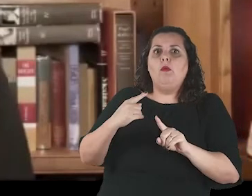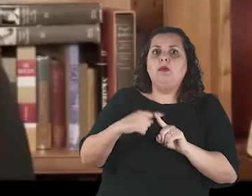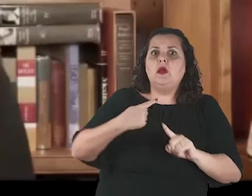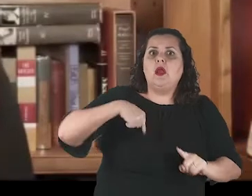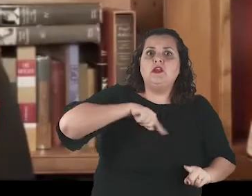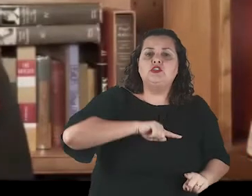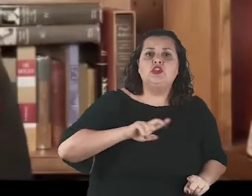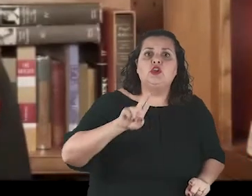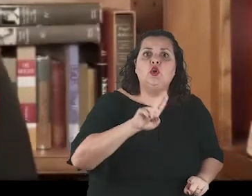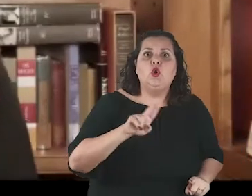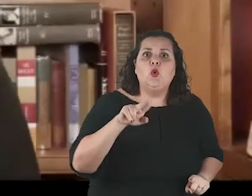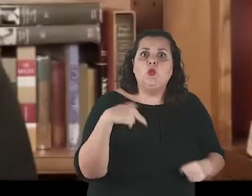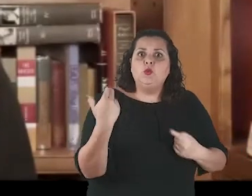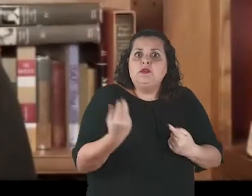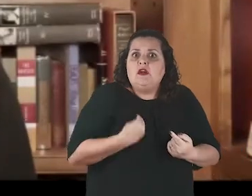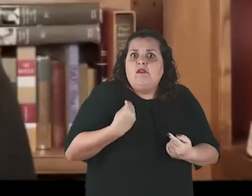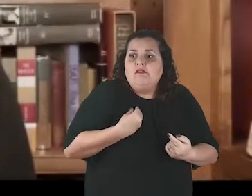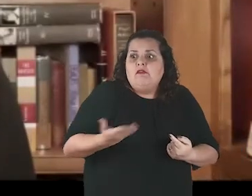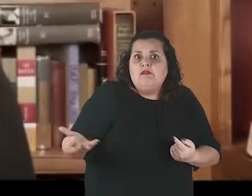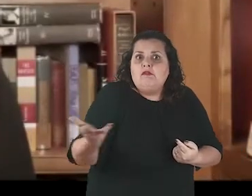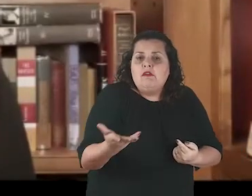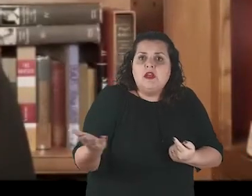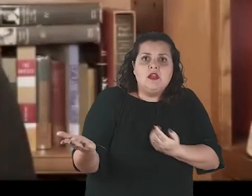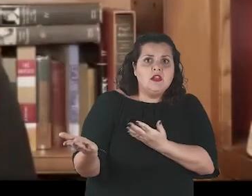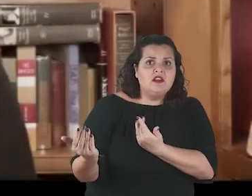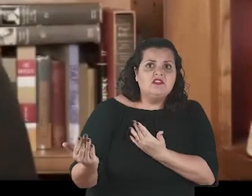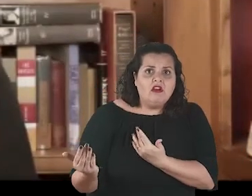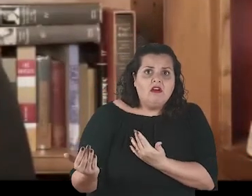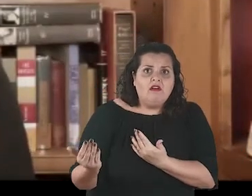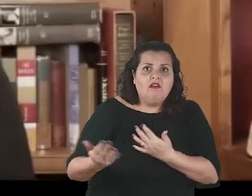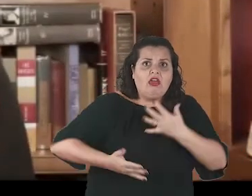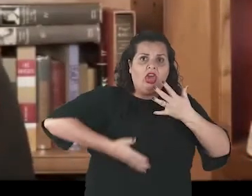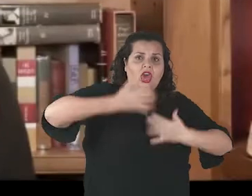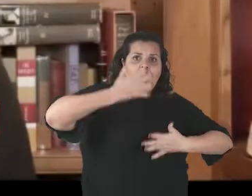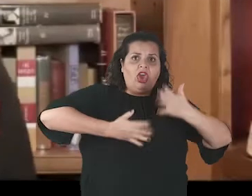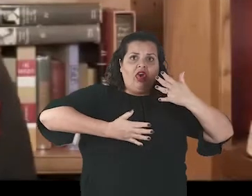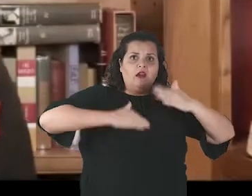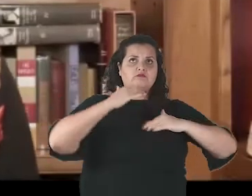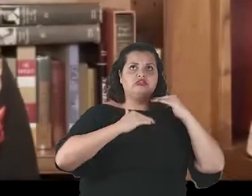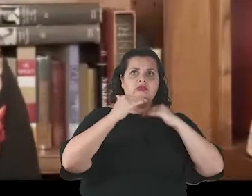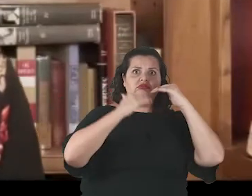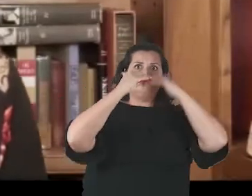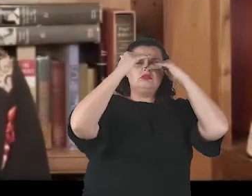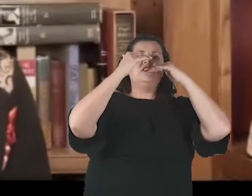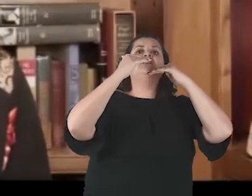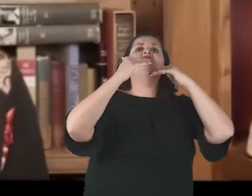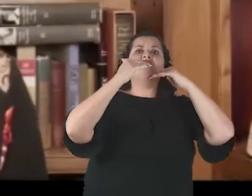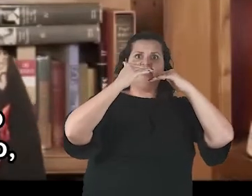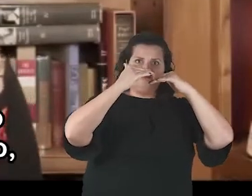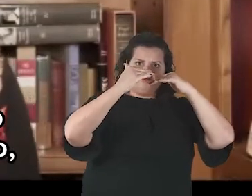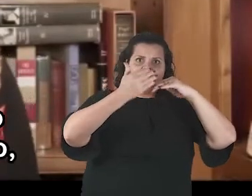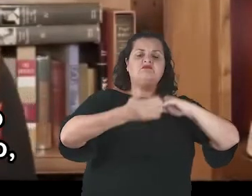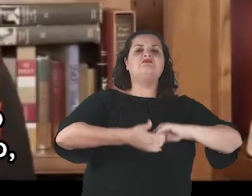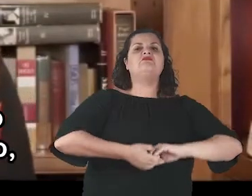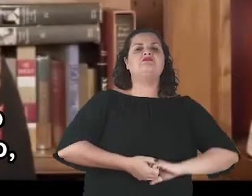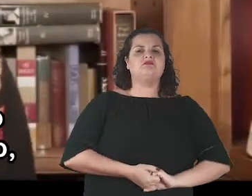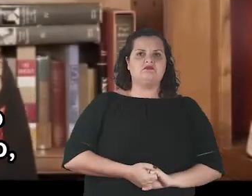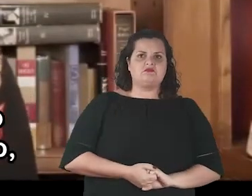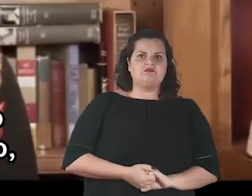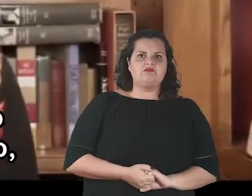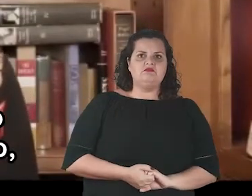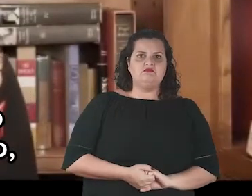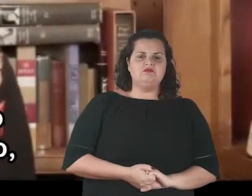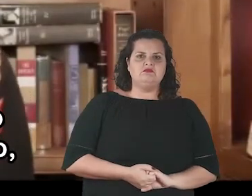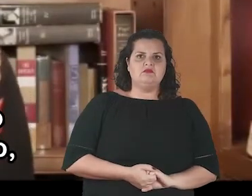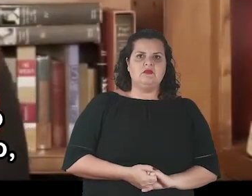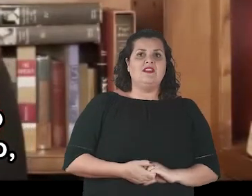and block all exits. The world wide web that we once imagined as a free public